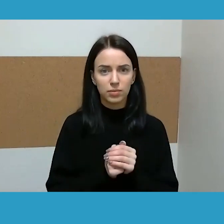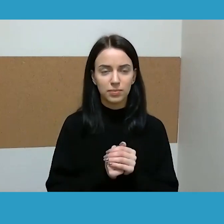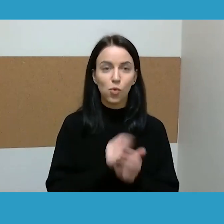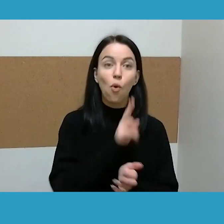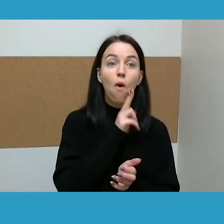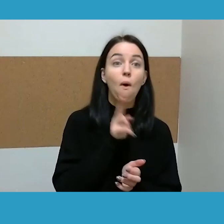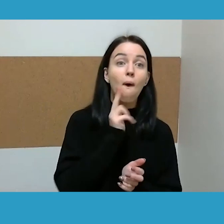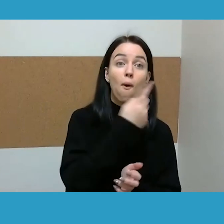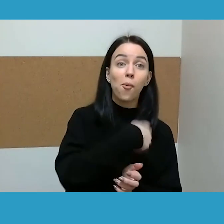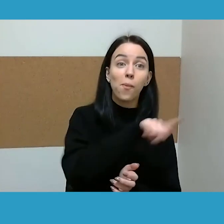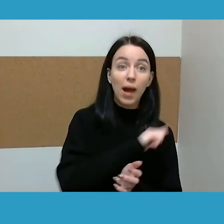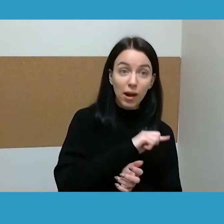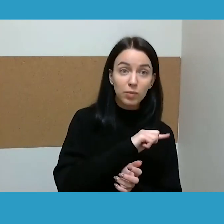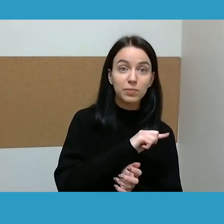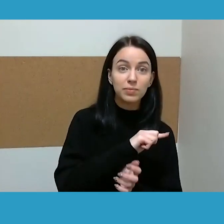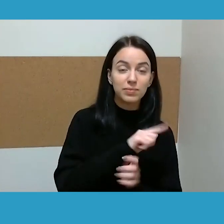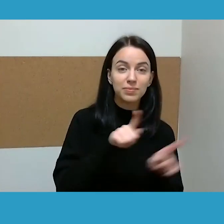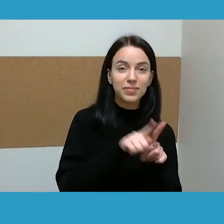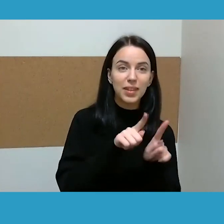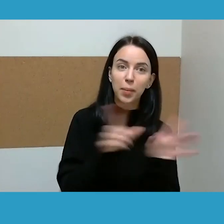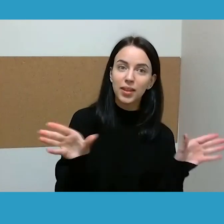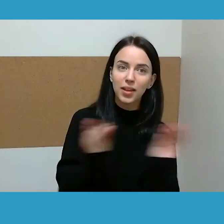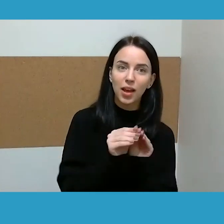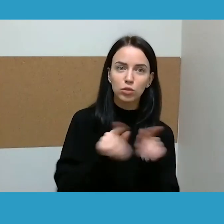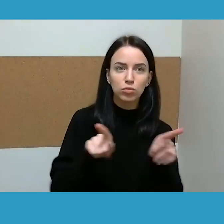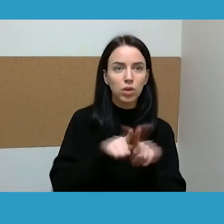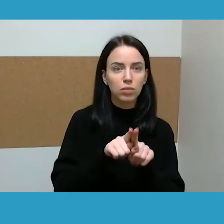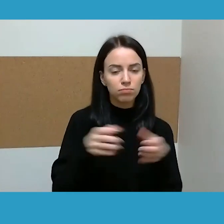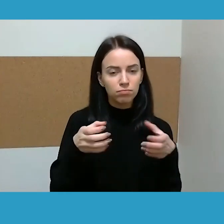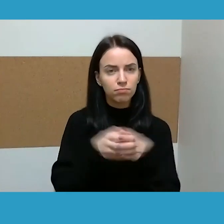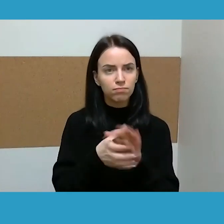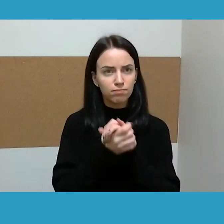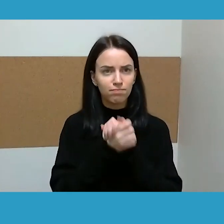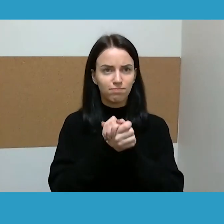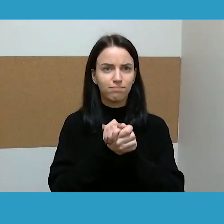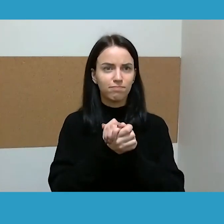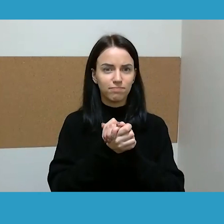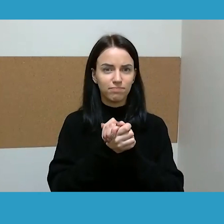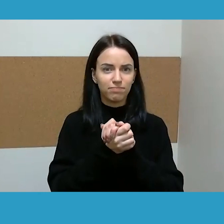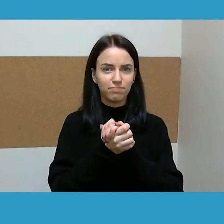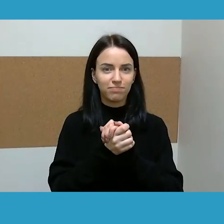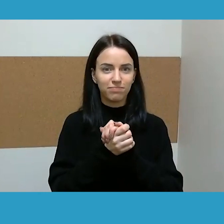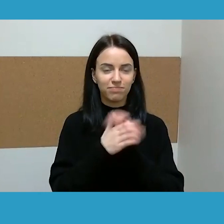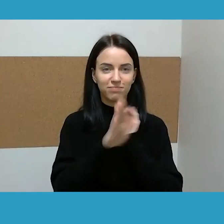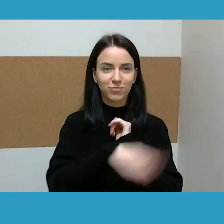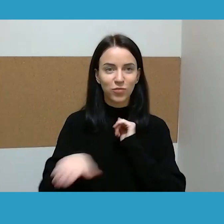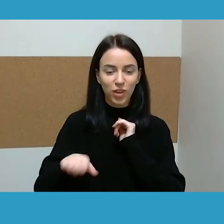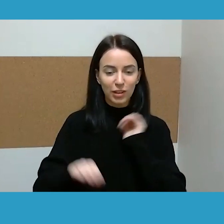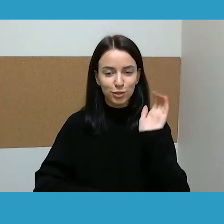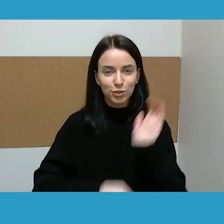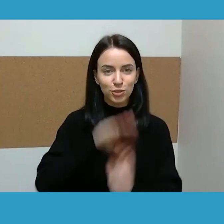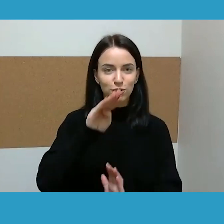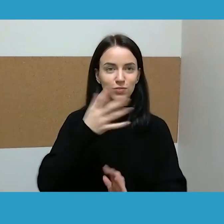kartu su tais tėčiais, kaip kumščiai, kaip komandos, užaugimtumėm galybę protingu,